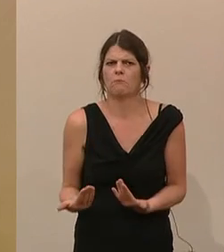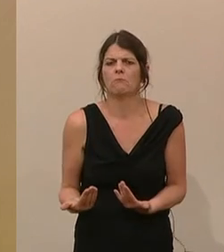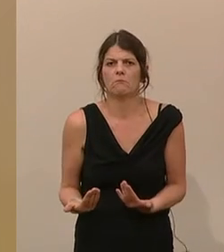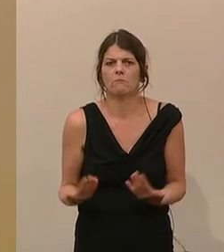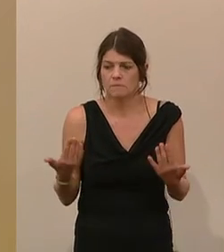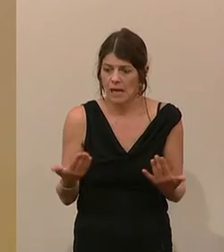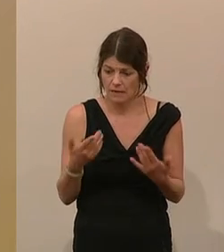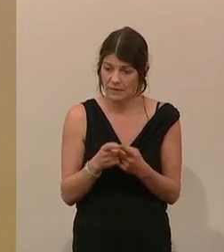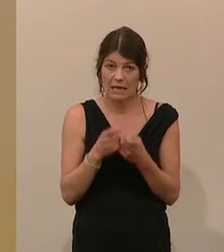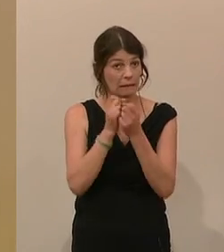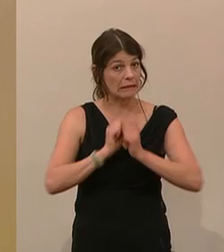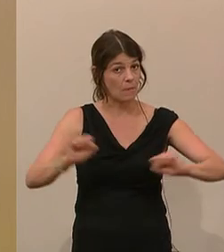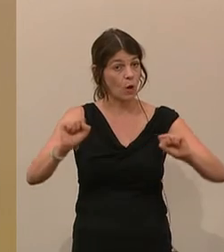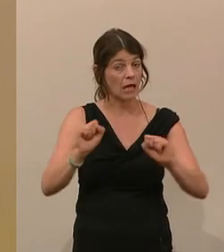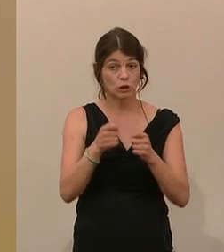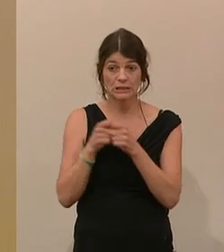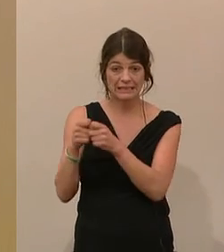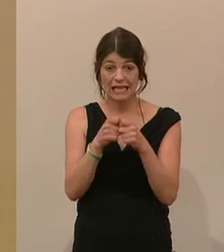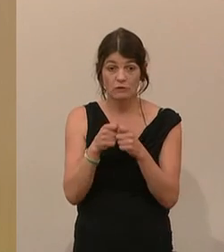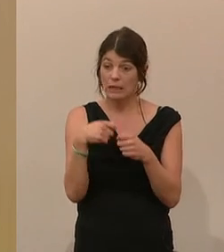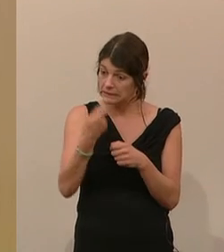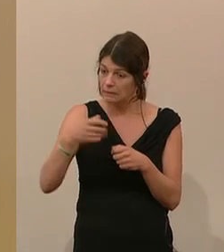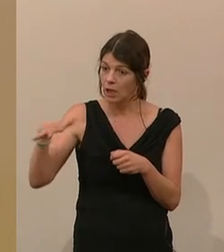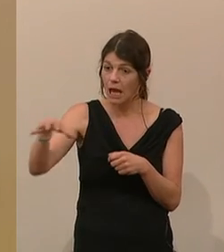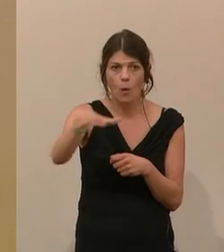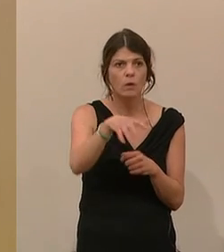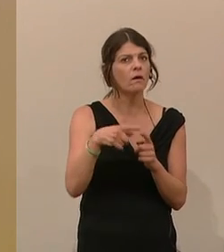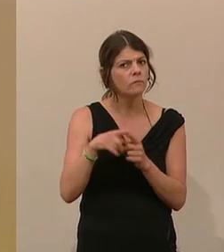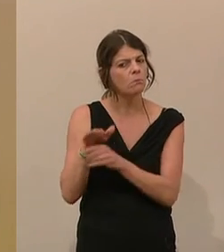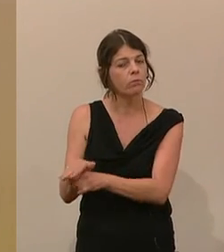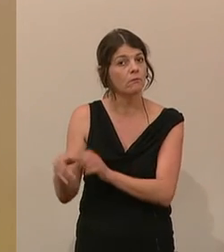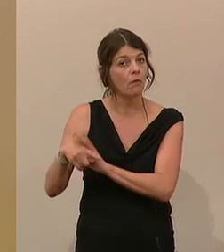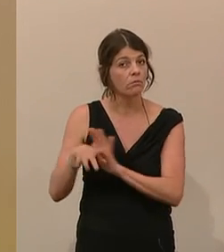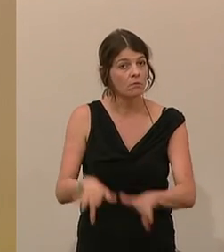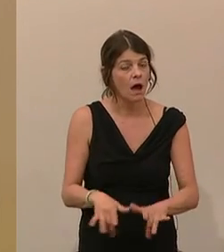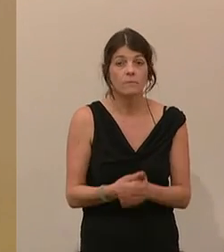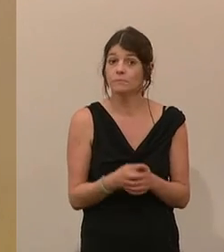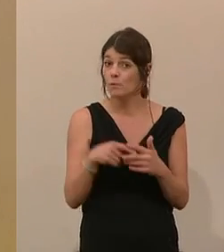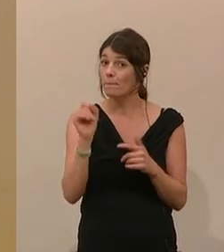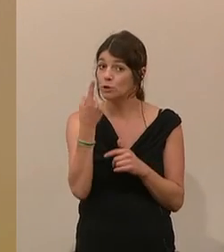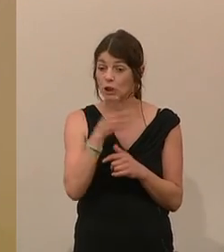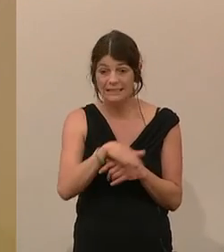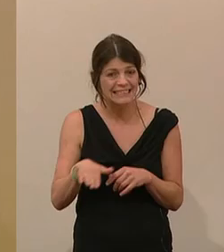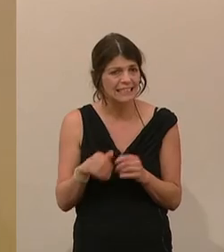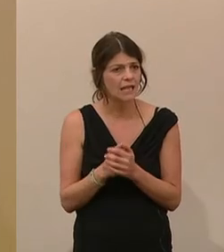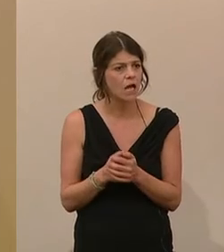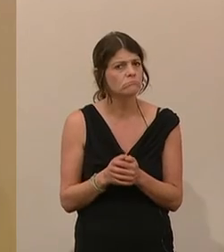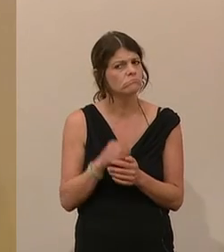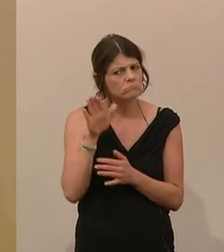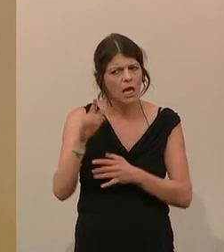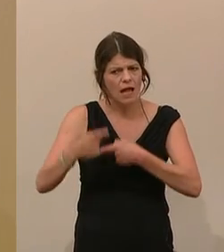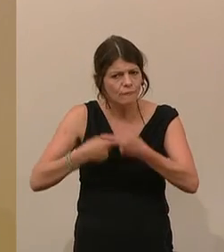dass in einer demokratischen Gesellschaft Regionen benachteiligt werden und dass vor allem Kinder in ihren